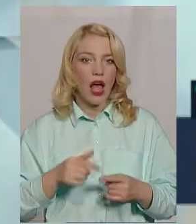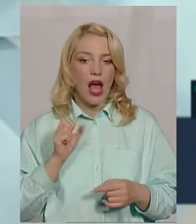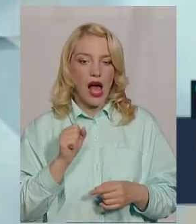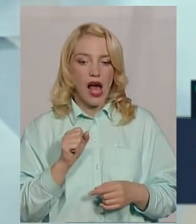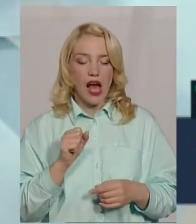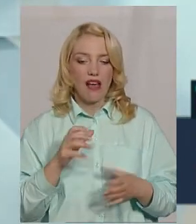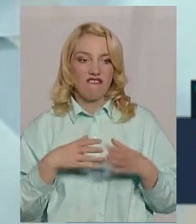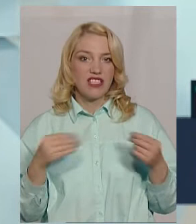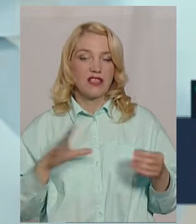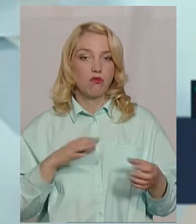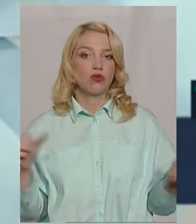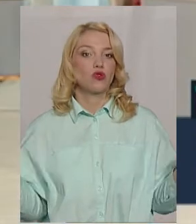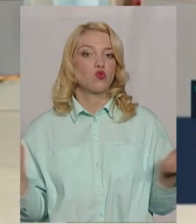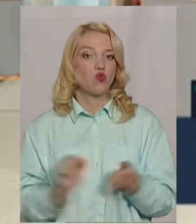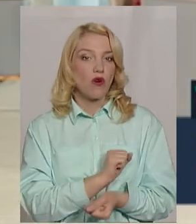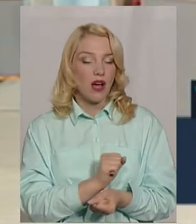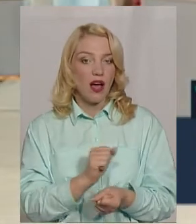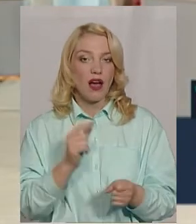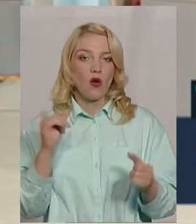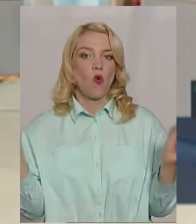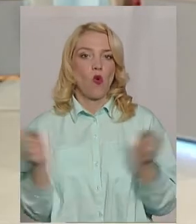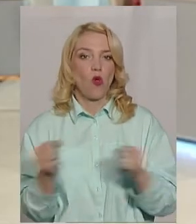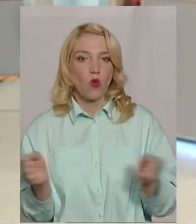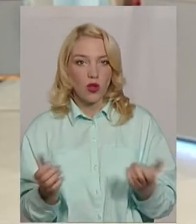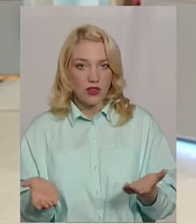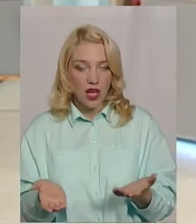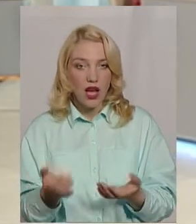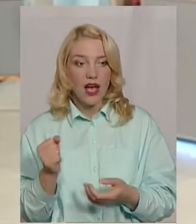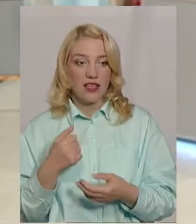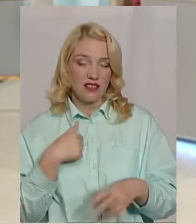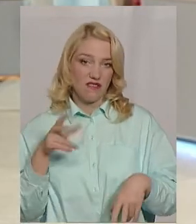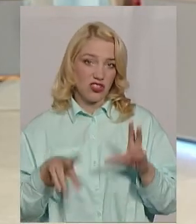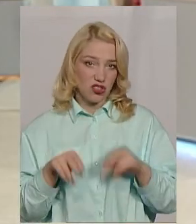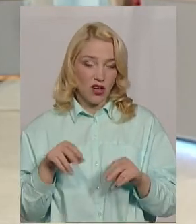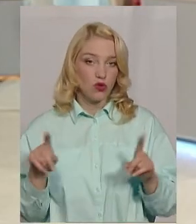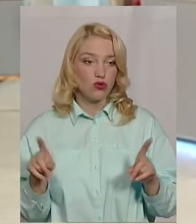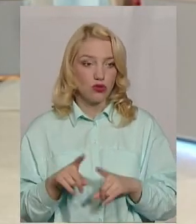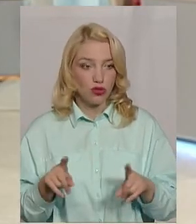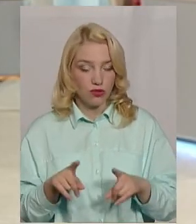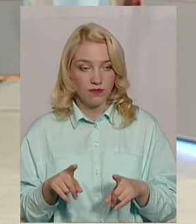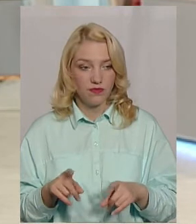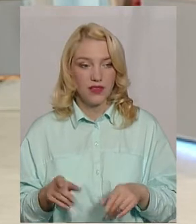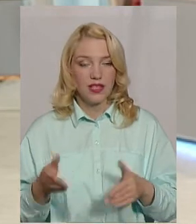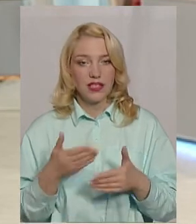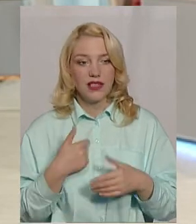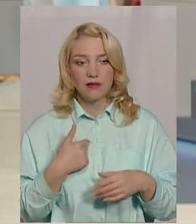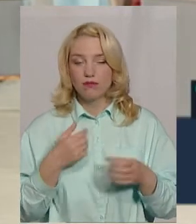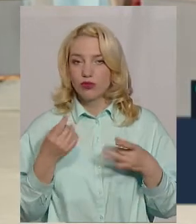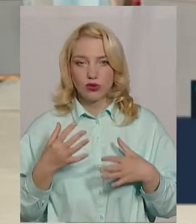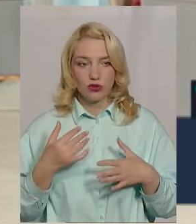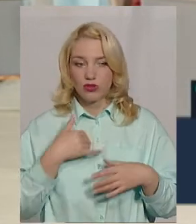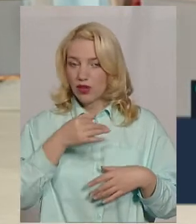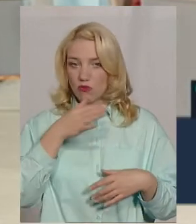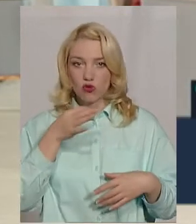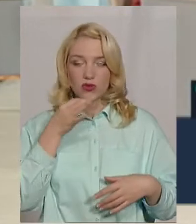суха і холодна. Я вважаю, що, ну, я просто не можу